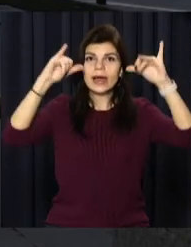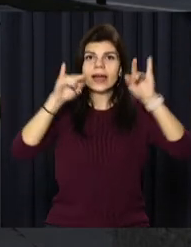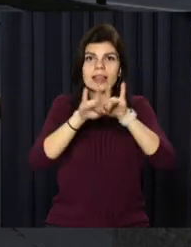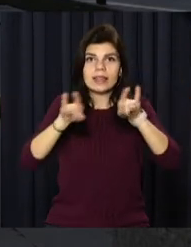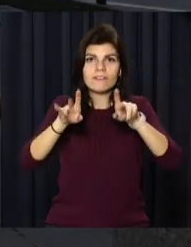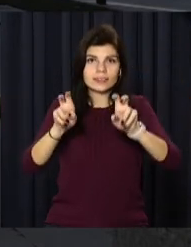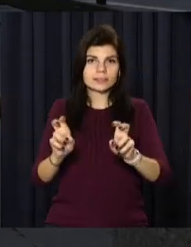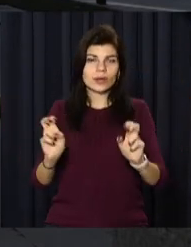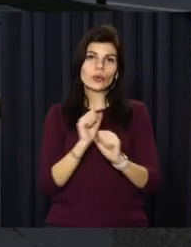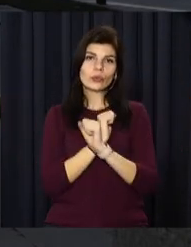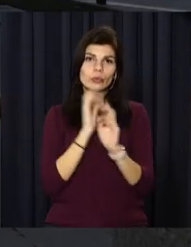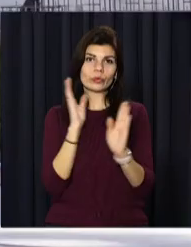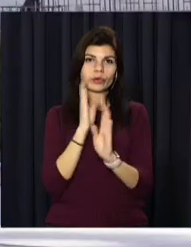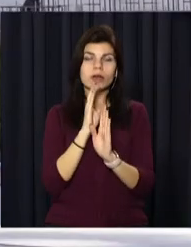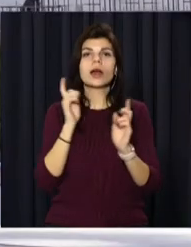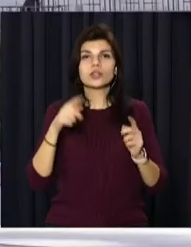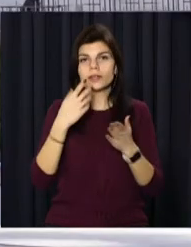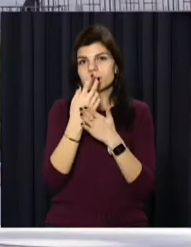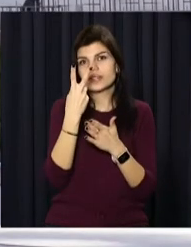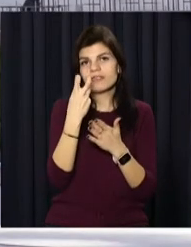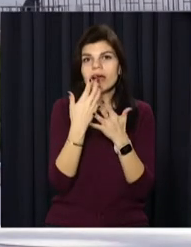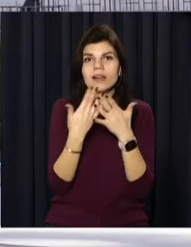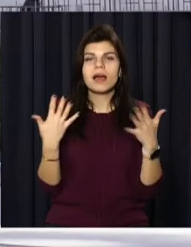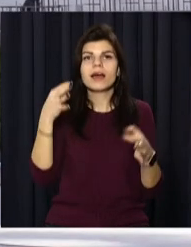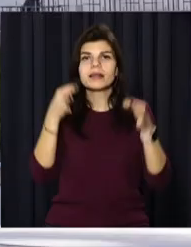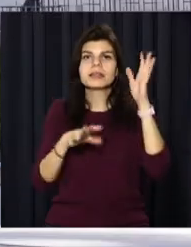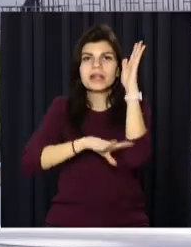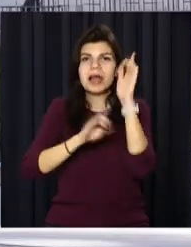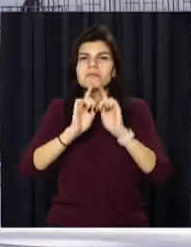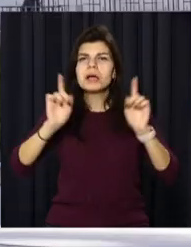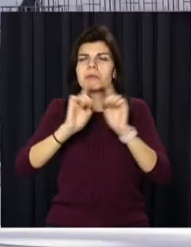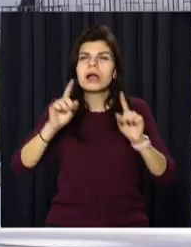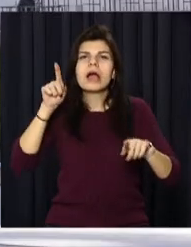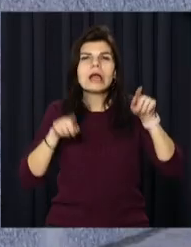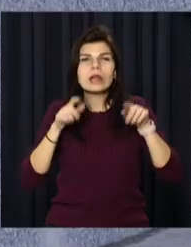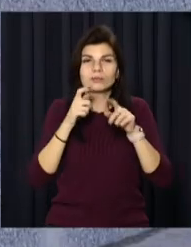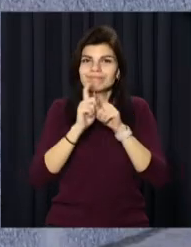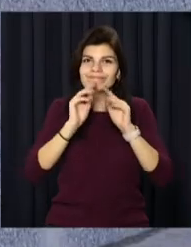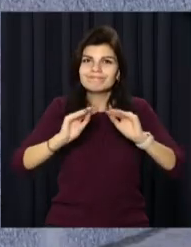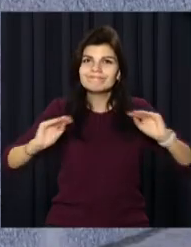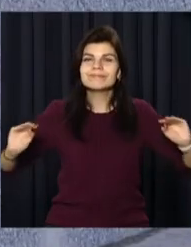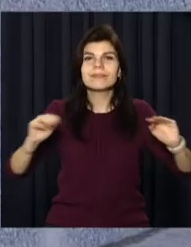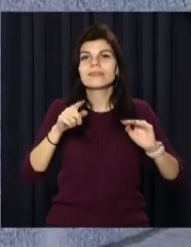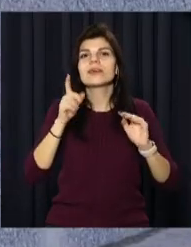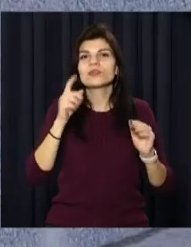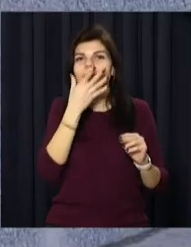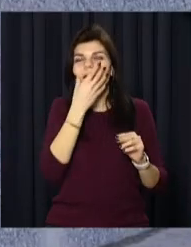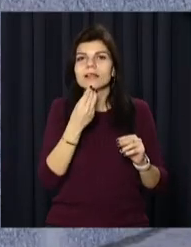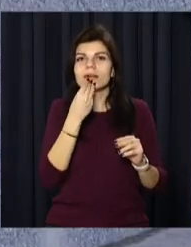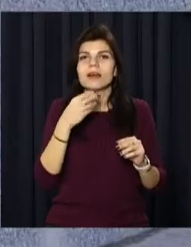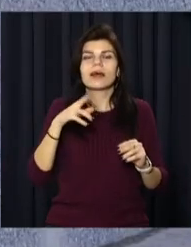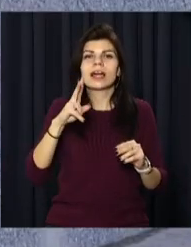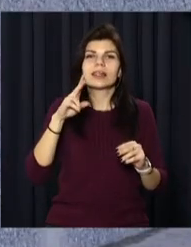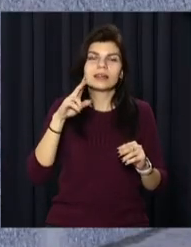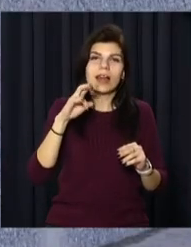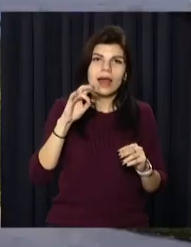Крім того, на бульварі висадять понад 200 цінних порід дерев та кущів. Зокрема, там з'являться ялівці, липи,